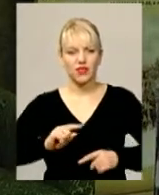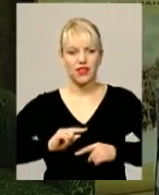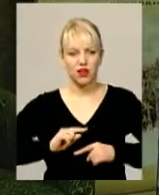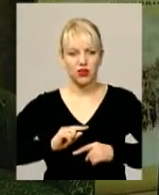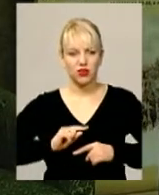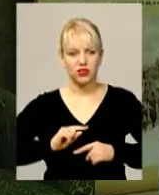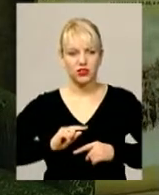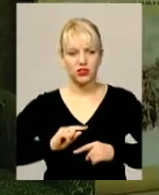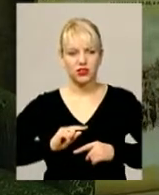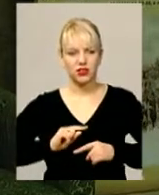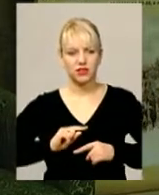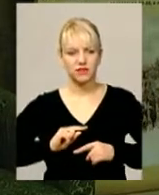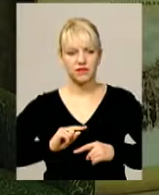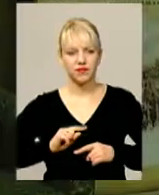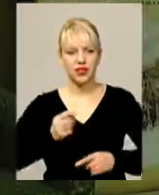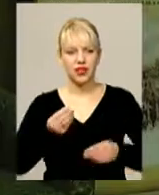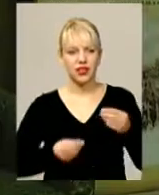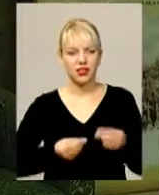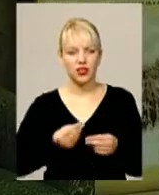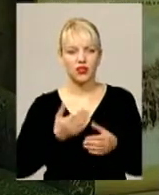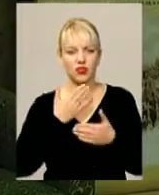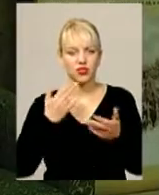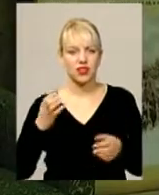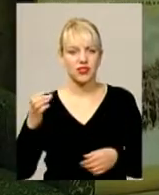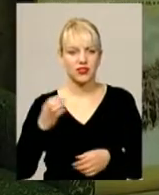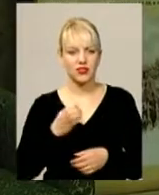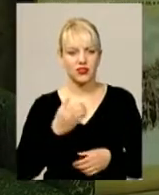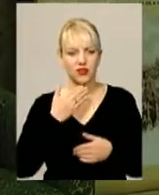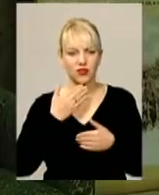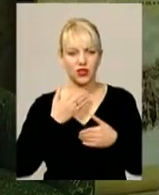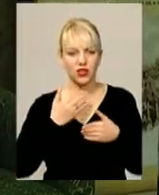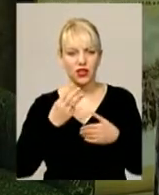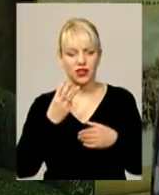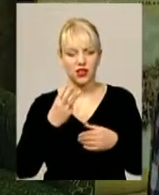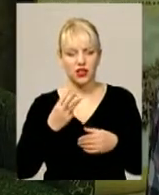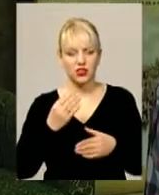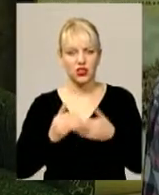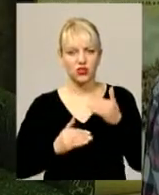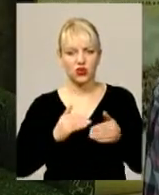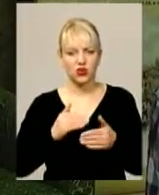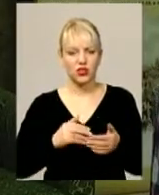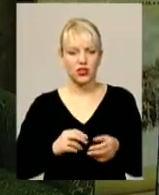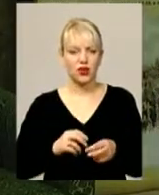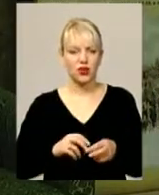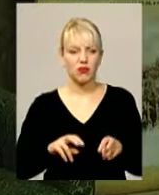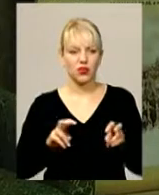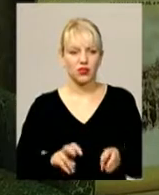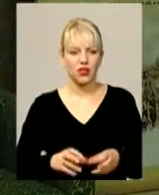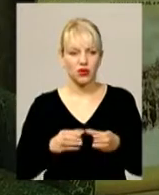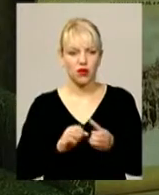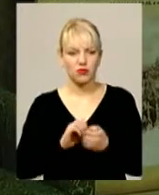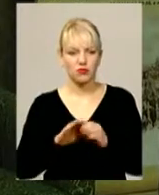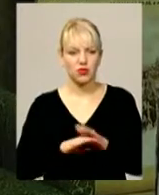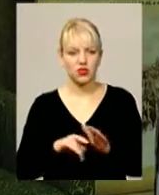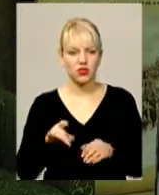туру, до фінальних ігор. В останній секунду, останній третій сходинку посіла команда Атланда Кам'янець-Подільського району, яка